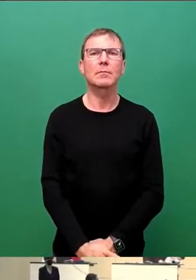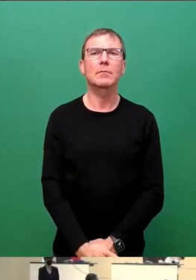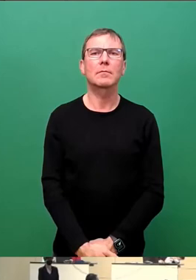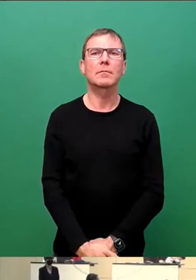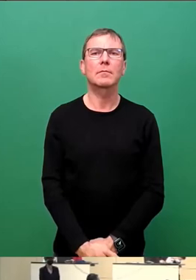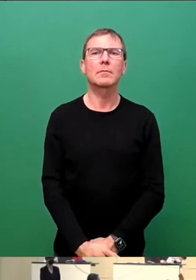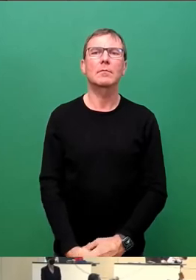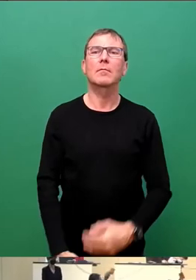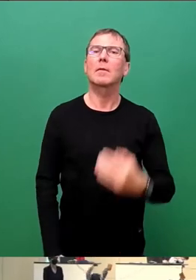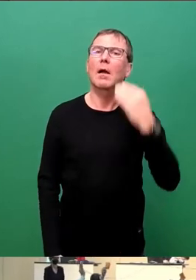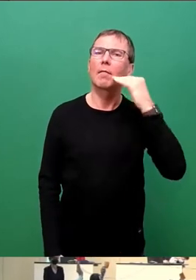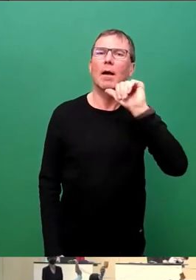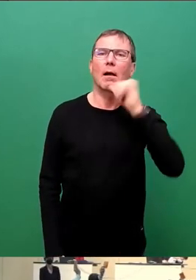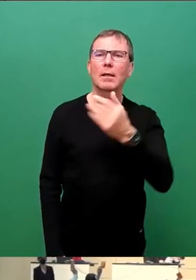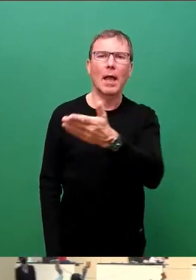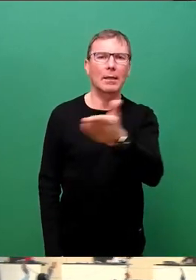Gegenstimmen?